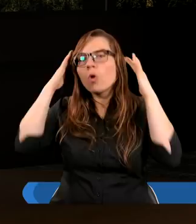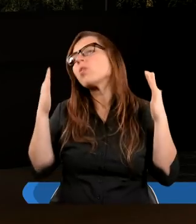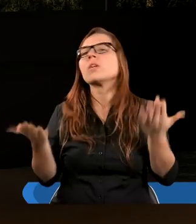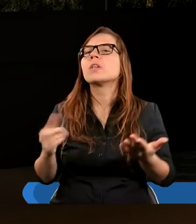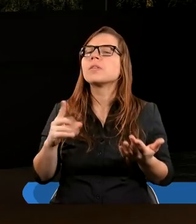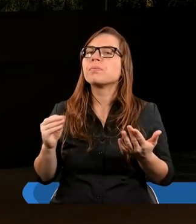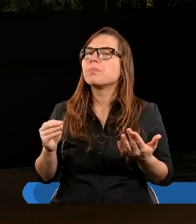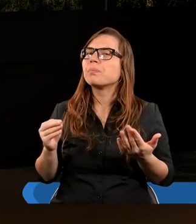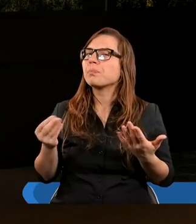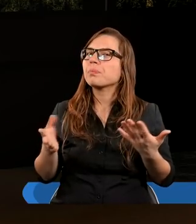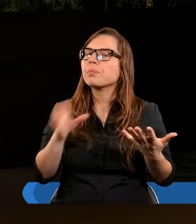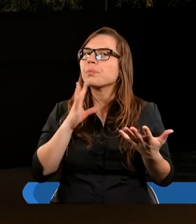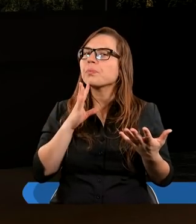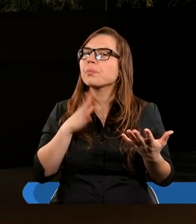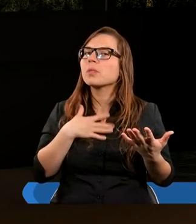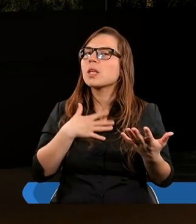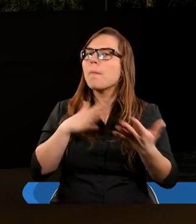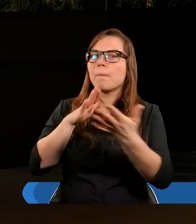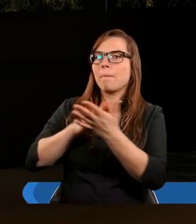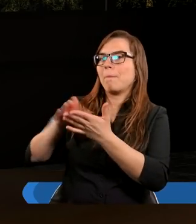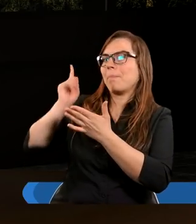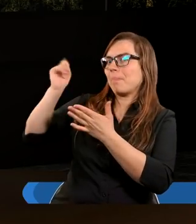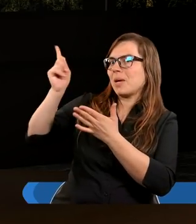no właśnie bez Niego